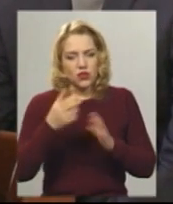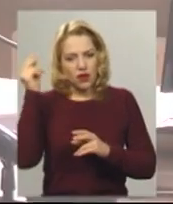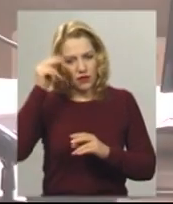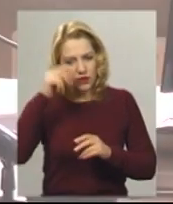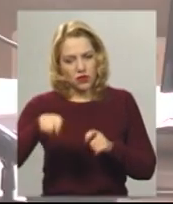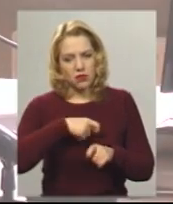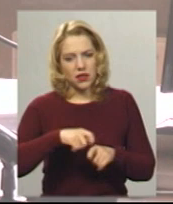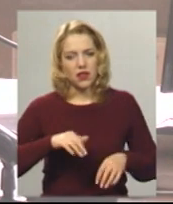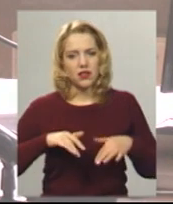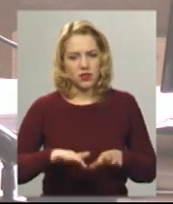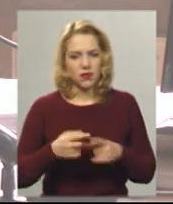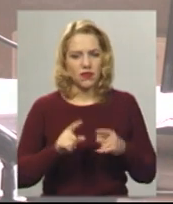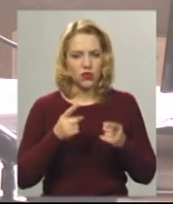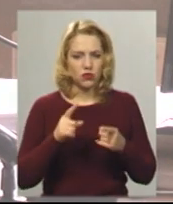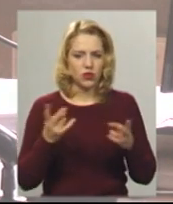судовий розгляд.